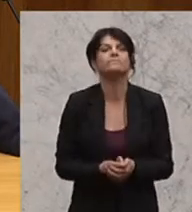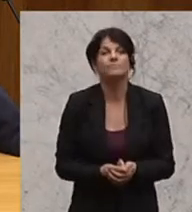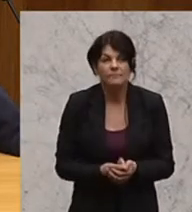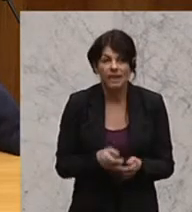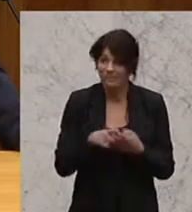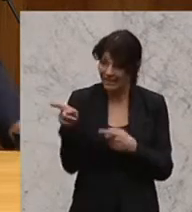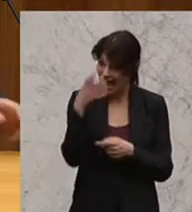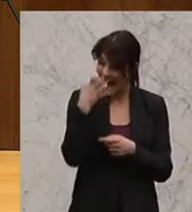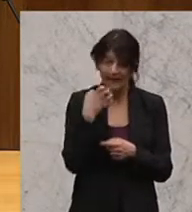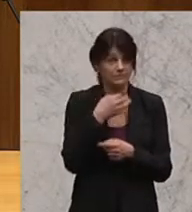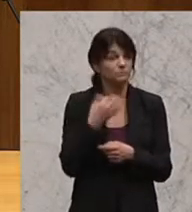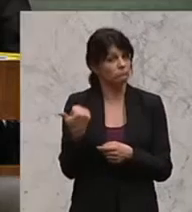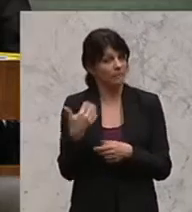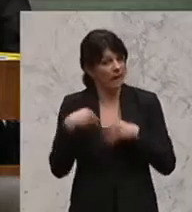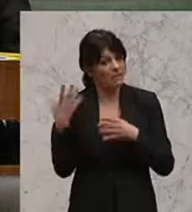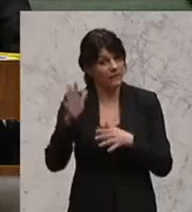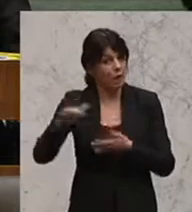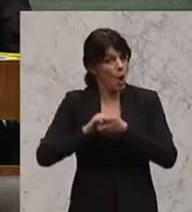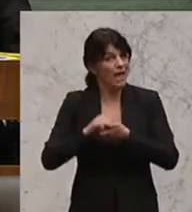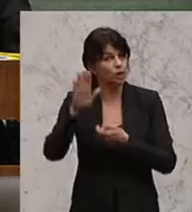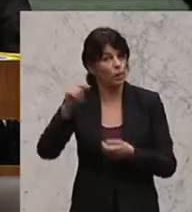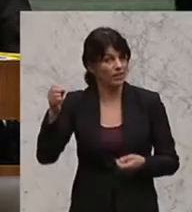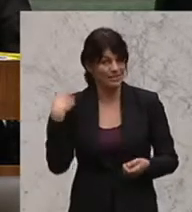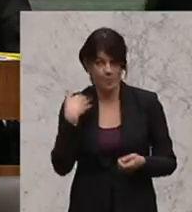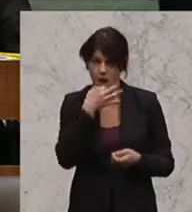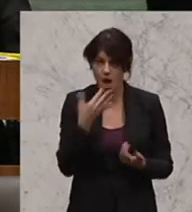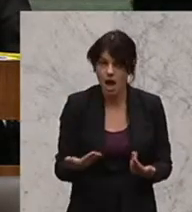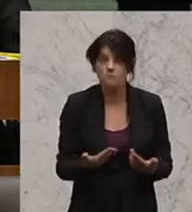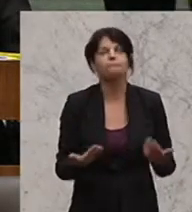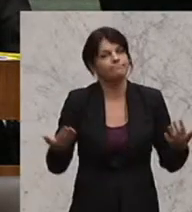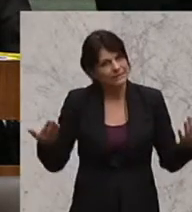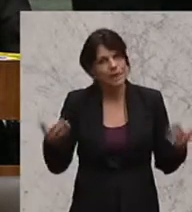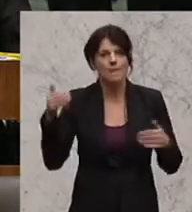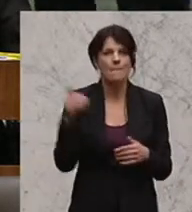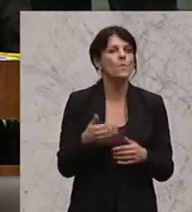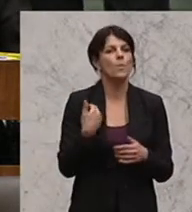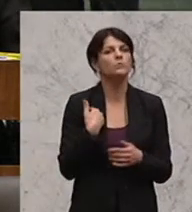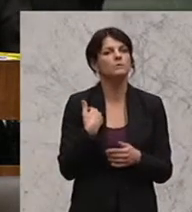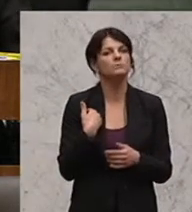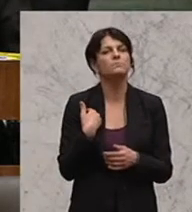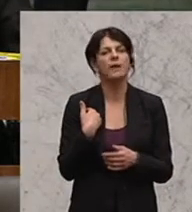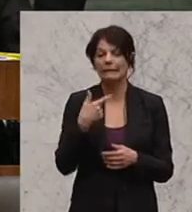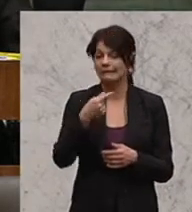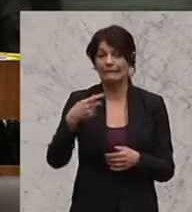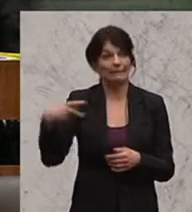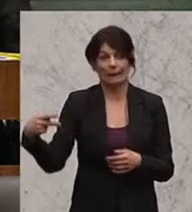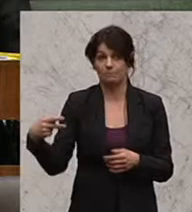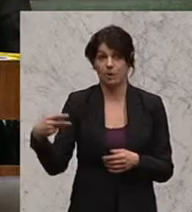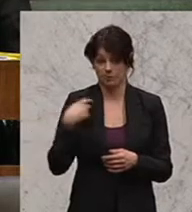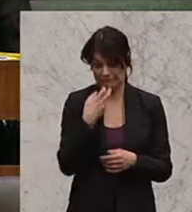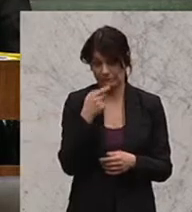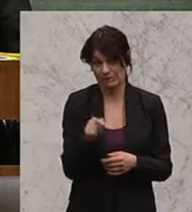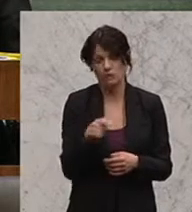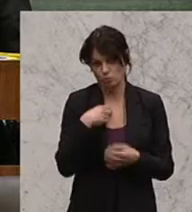wenn man das ernst nimmt, was Ihr Kollege Schultes ausgeführt hat, dann muss man sich den Zugang zu TTIP genauer